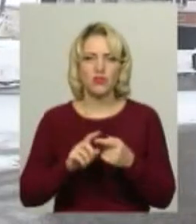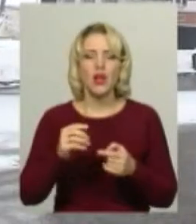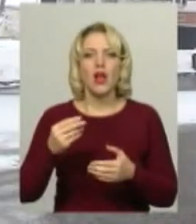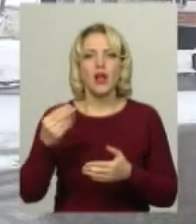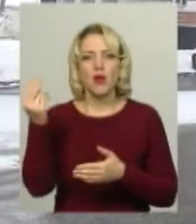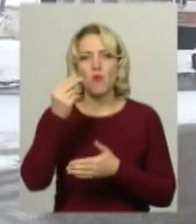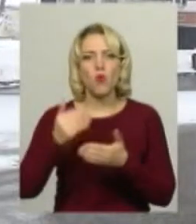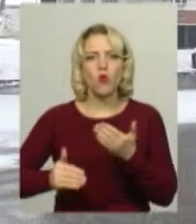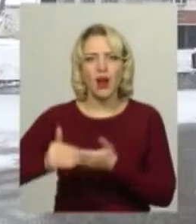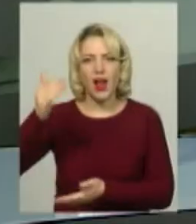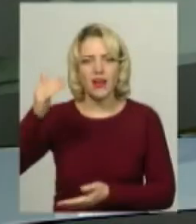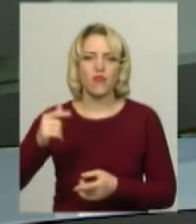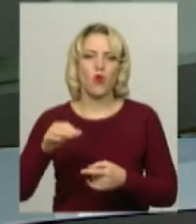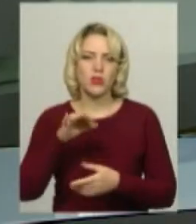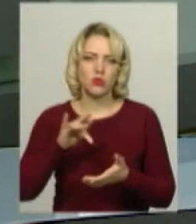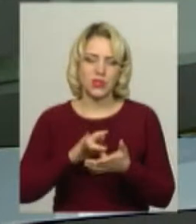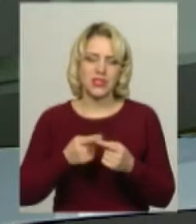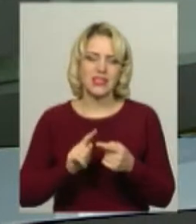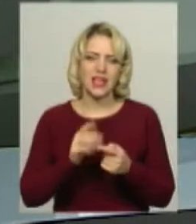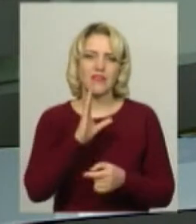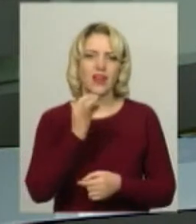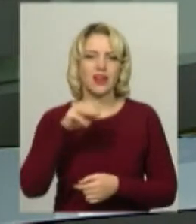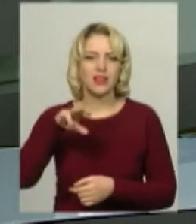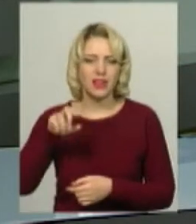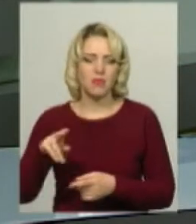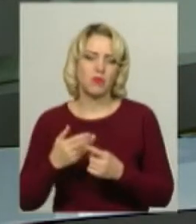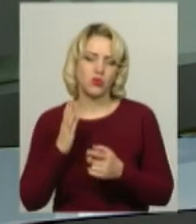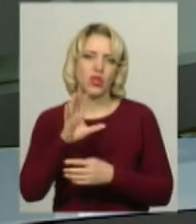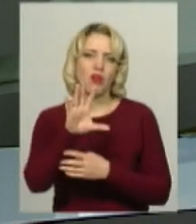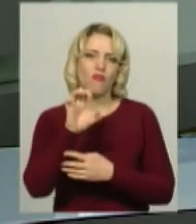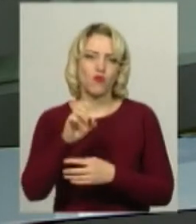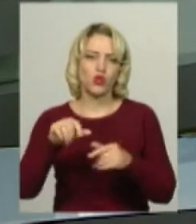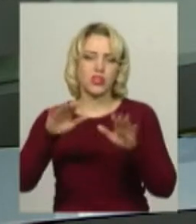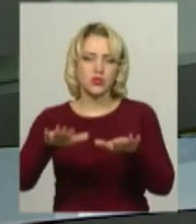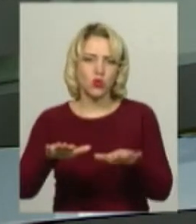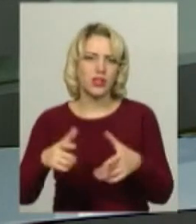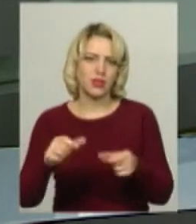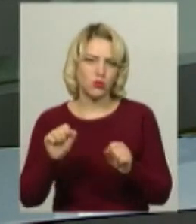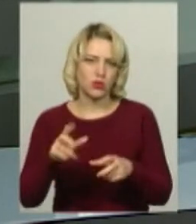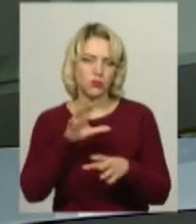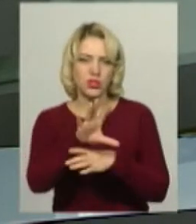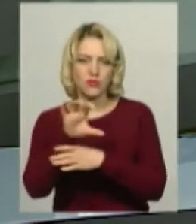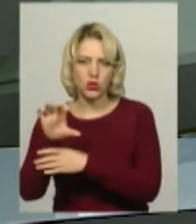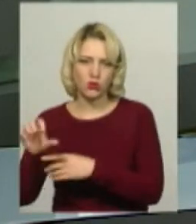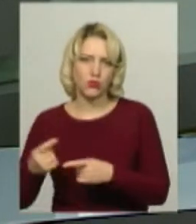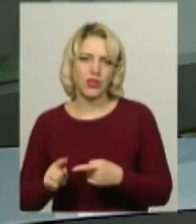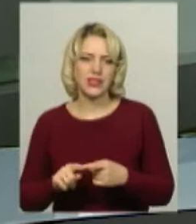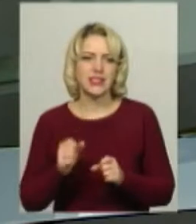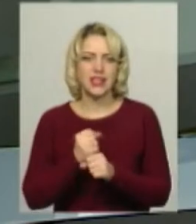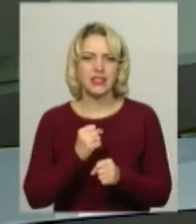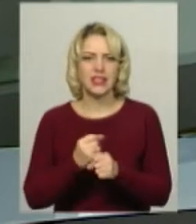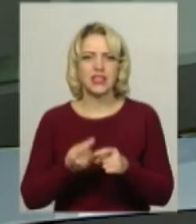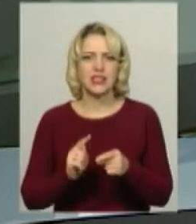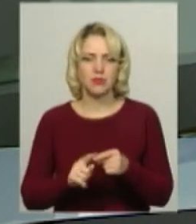центрі. Вертеп став ще однією святковою фотозоною, де зможуть фотографуватися хмельничани та гості міста. Діятиме нова